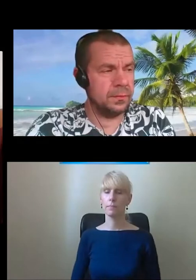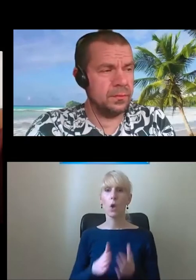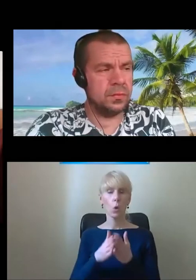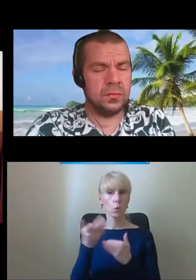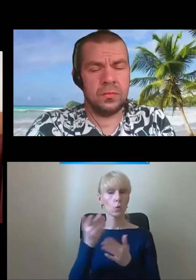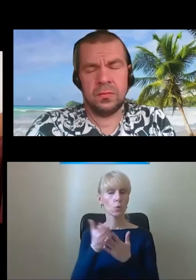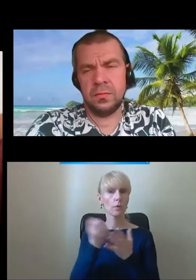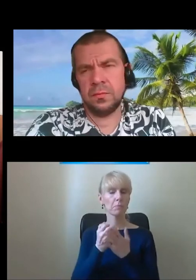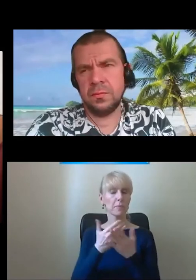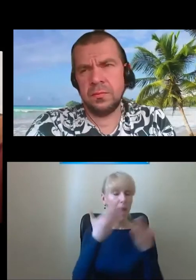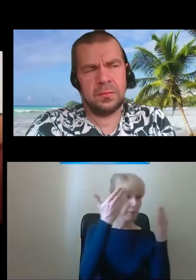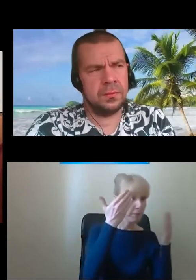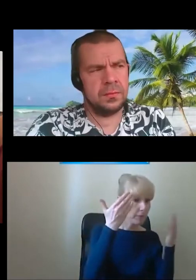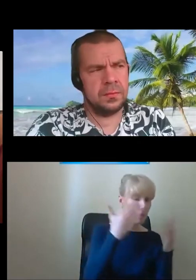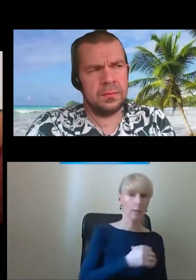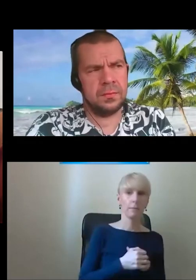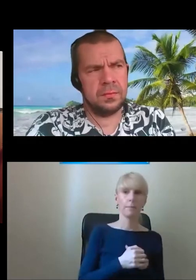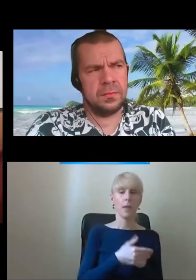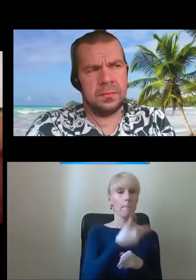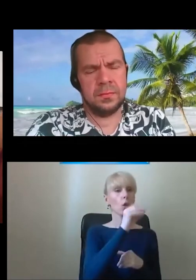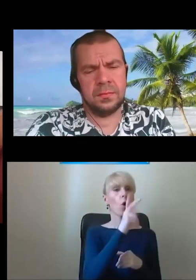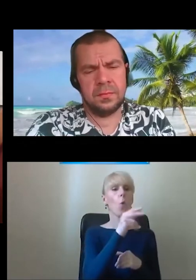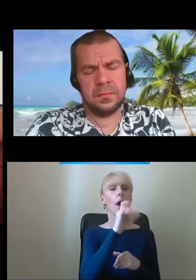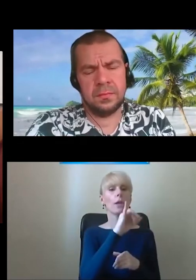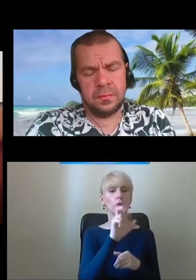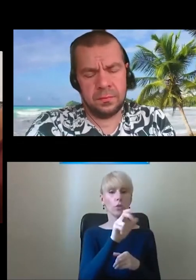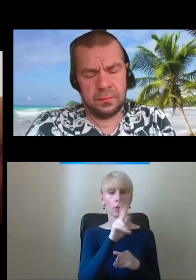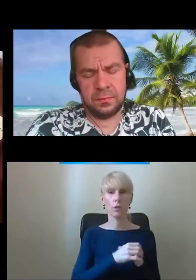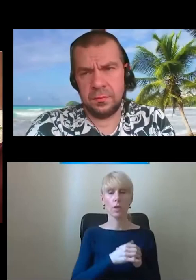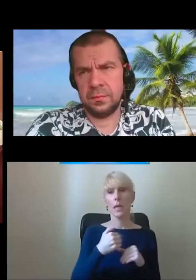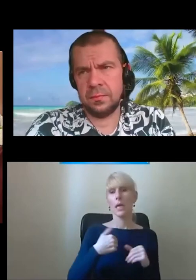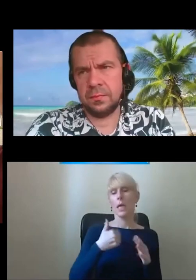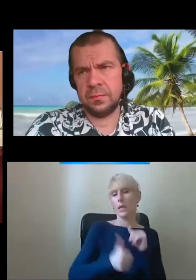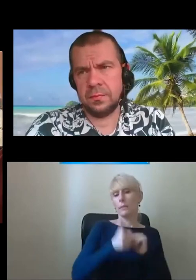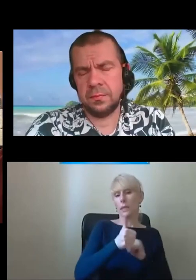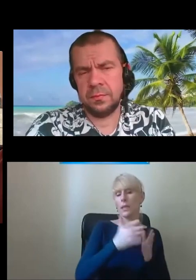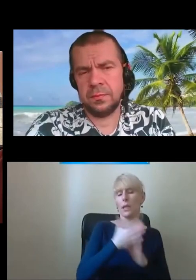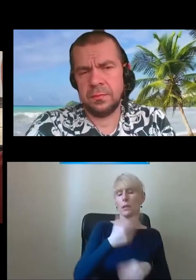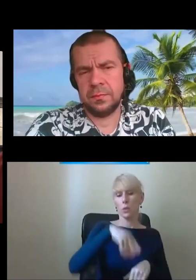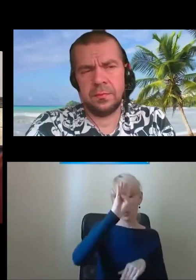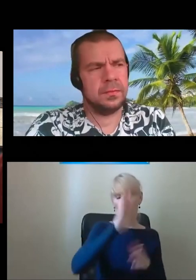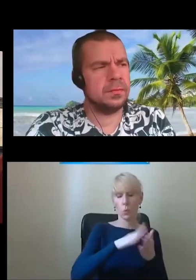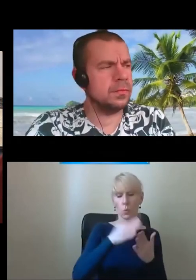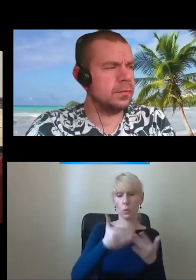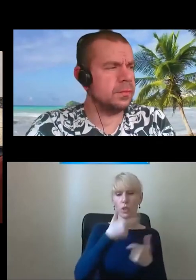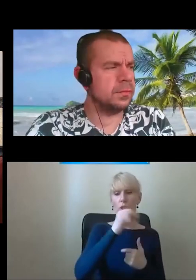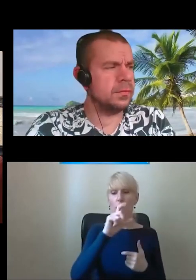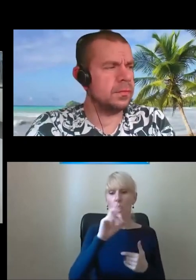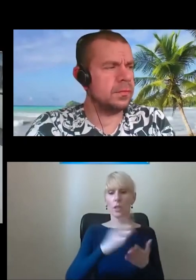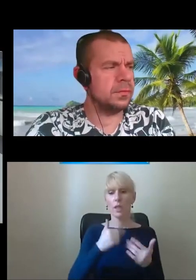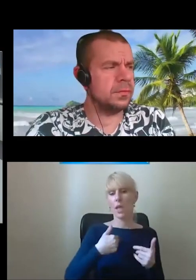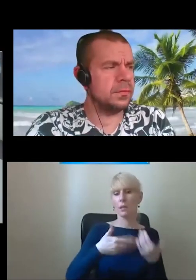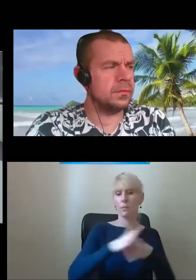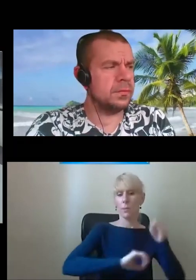Dzień dobry Mikołajczyk, moje nazwisko. Ja jestem na stacji Uciń-Siarniana, jeżdżę na wózku inwalidzkim, jestem osobą z